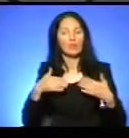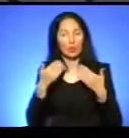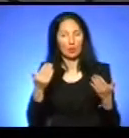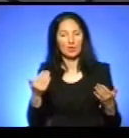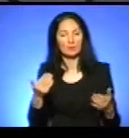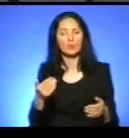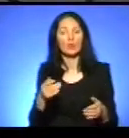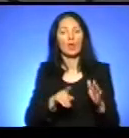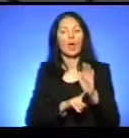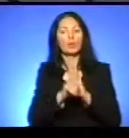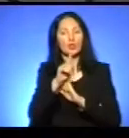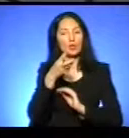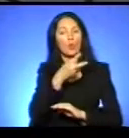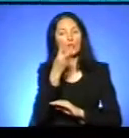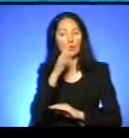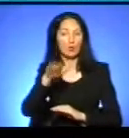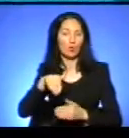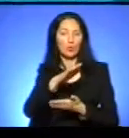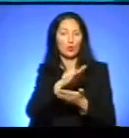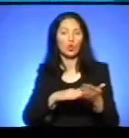почнемо із відео, а потім продовжимо розмову.